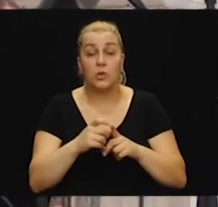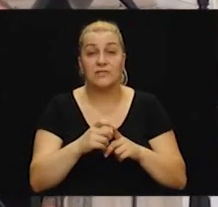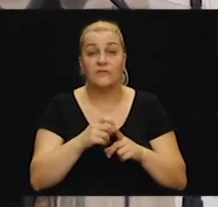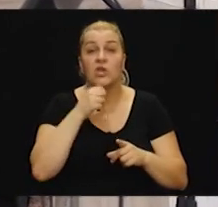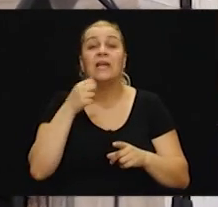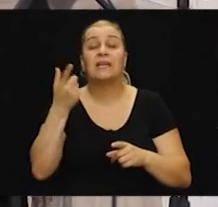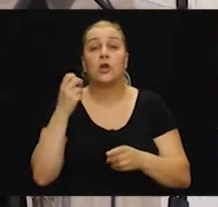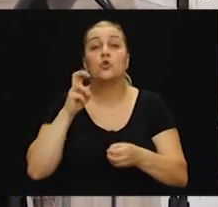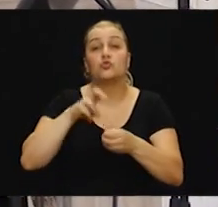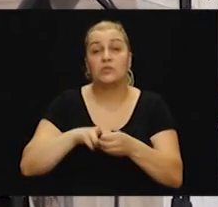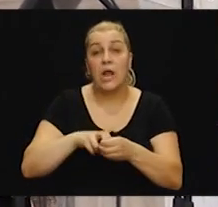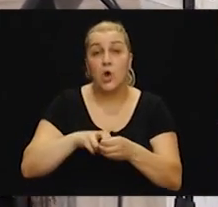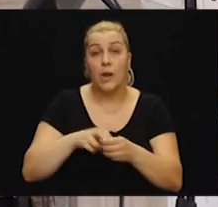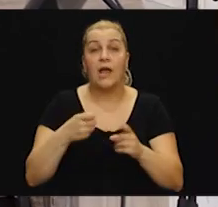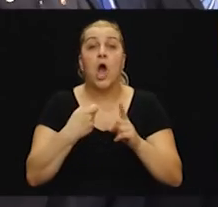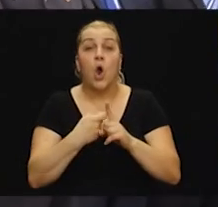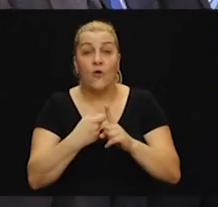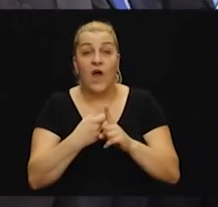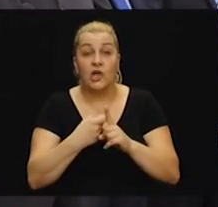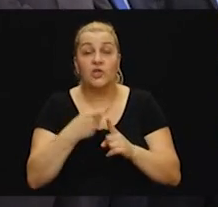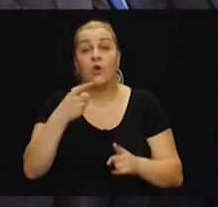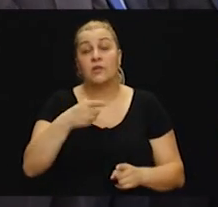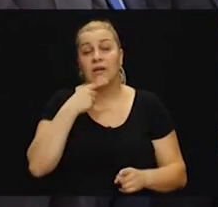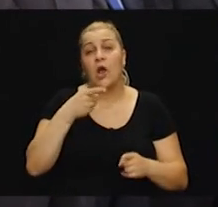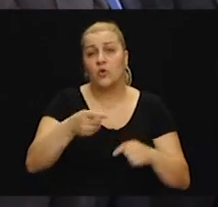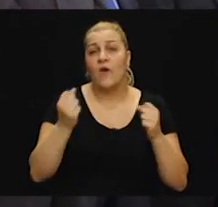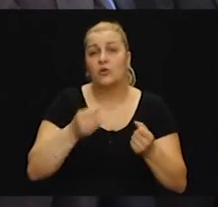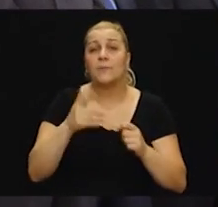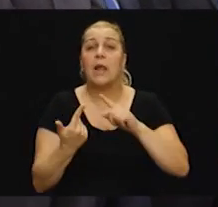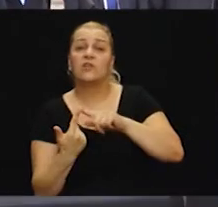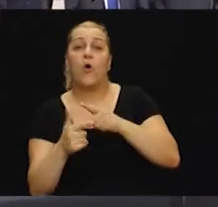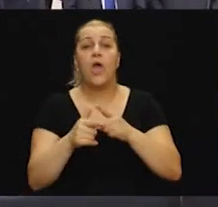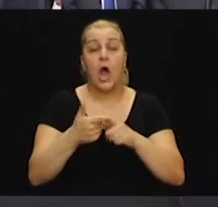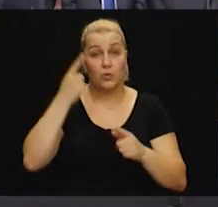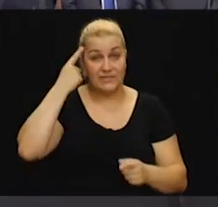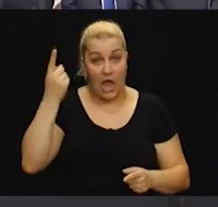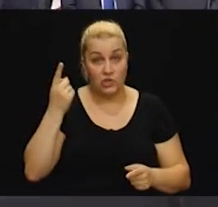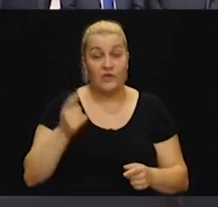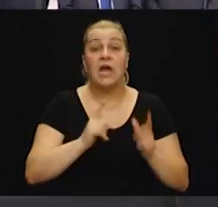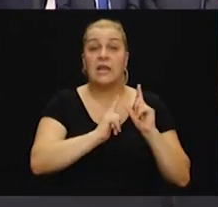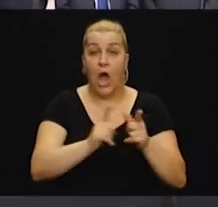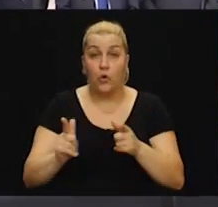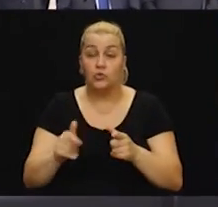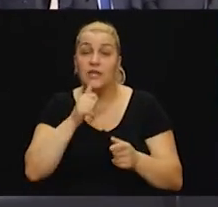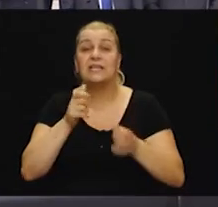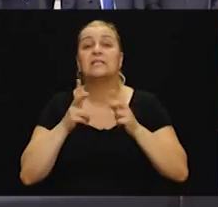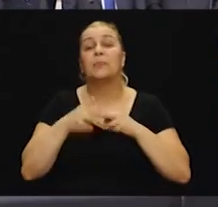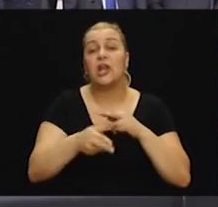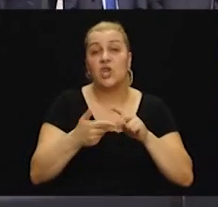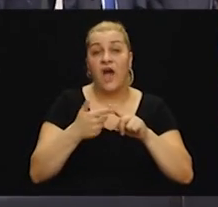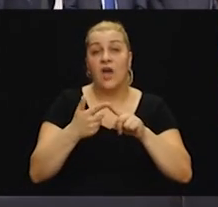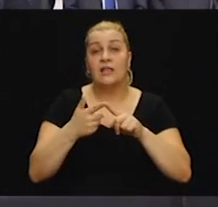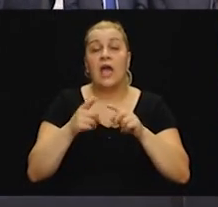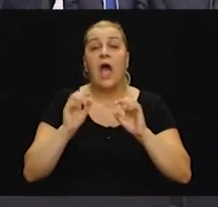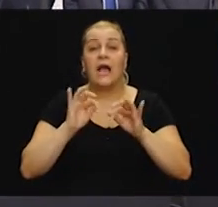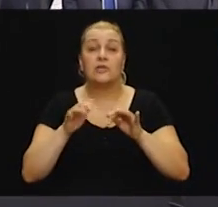od sudionika akcije Goran Kovačir, koji je istaknuo kako je akcija imala dvojako značenje, na oružavanje, isprečavanje i agresova da nas ocepio ostatka zemlja.